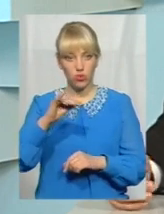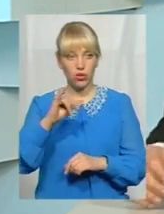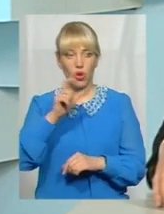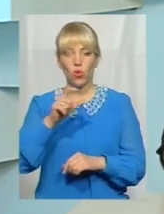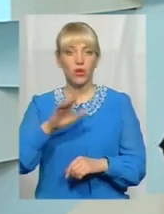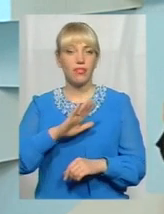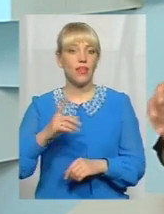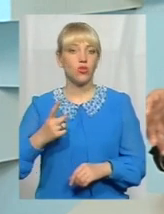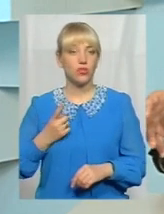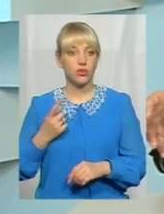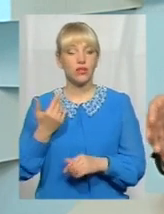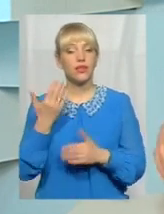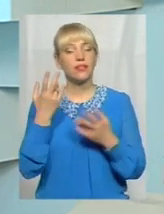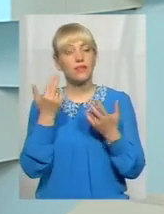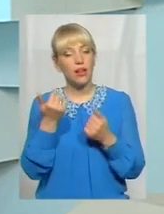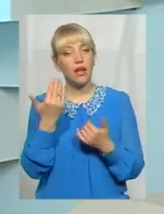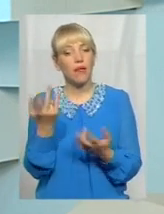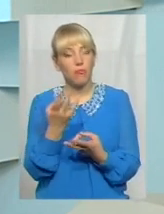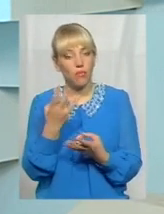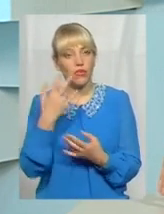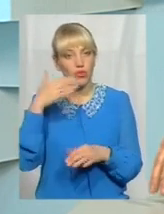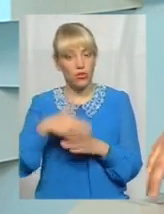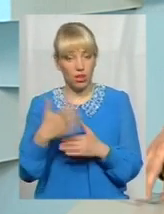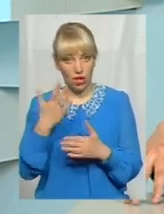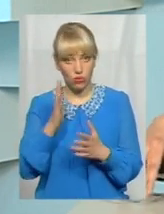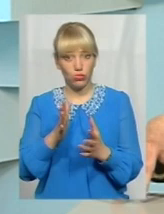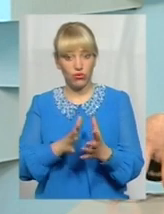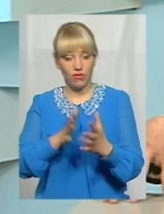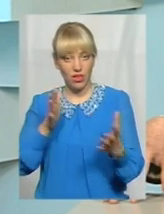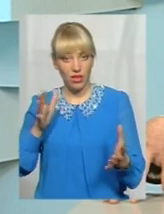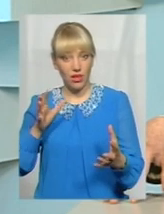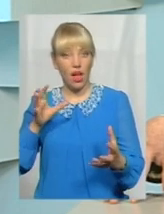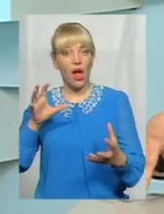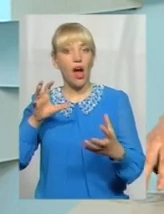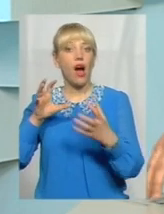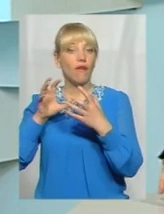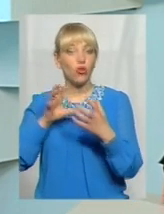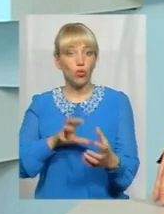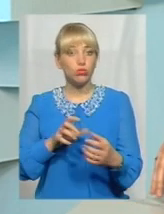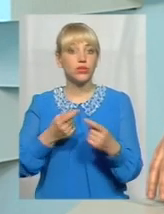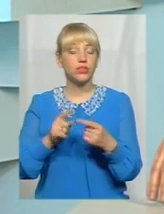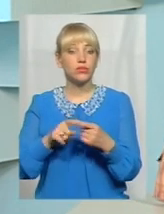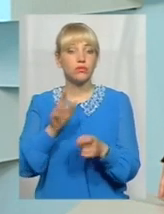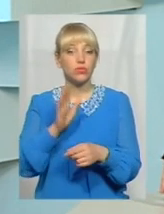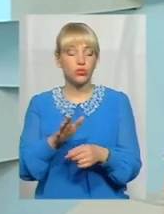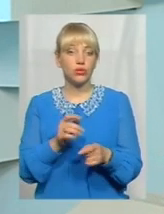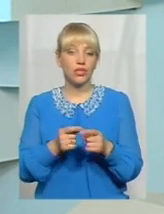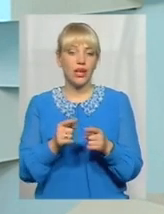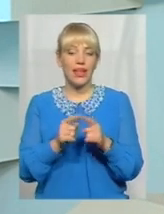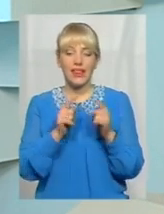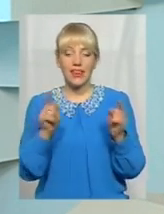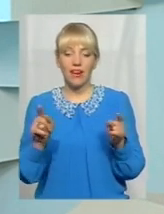дочекаються. Ну, дійсно, ми маємо розуміти, що якщо ми водимо в великогабаритні автобуси, то це інтервал руху не